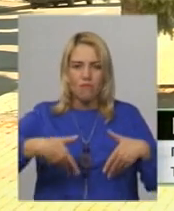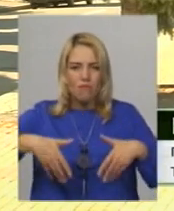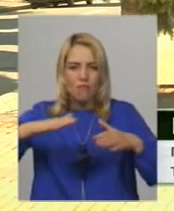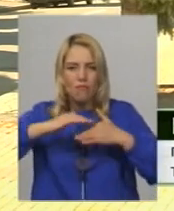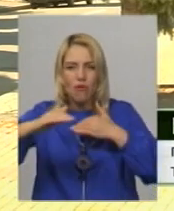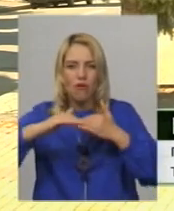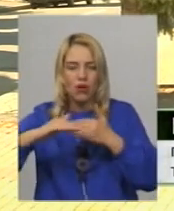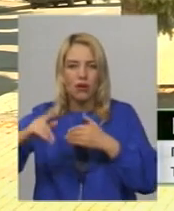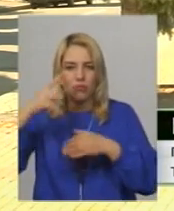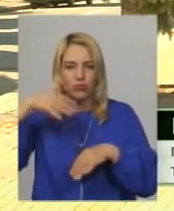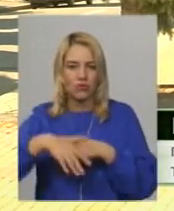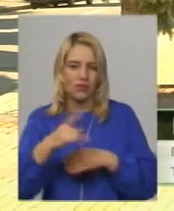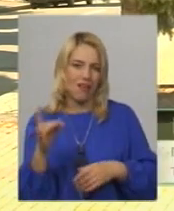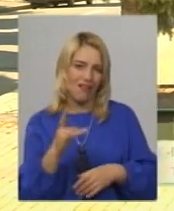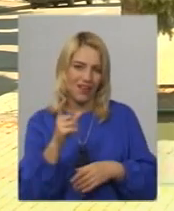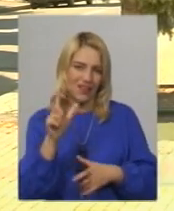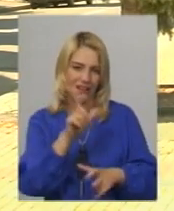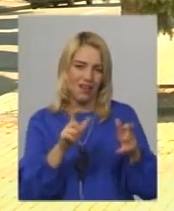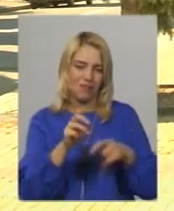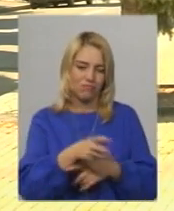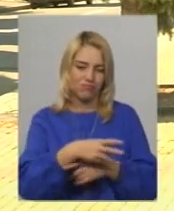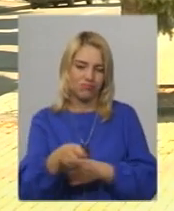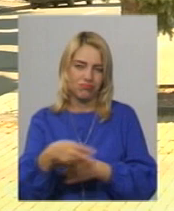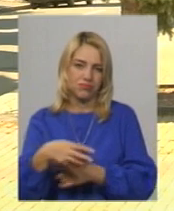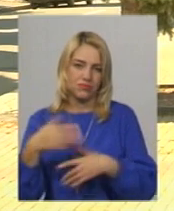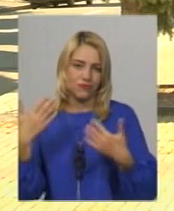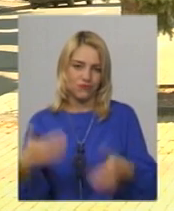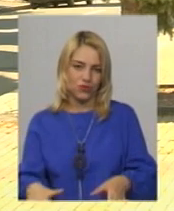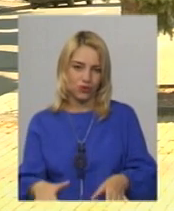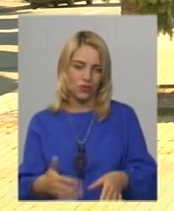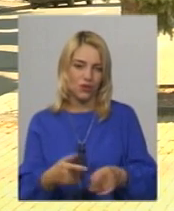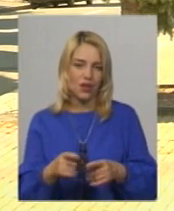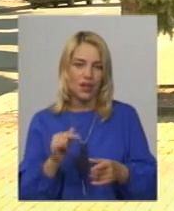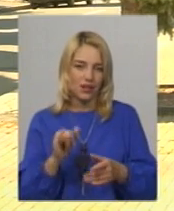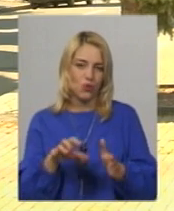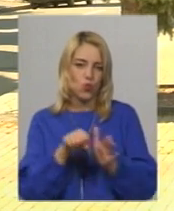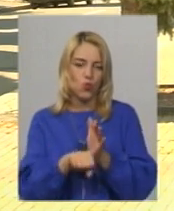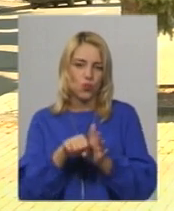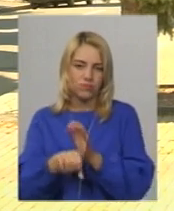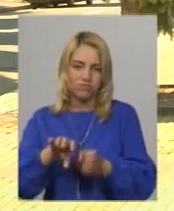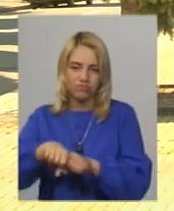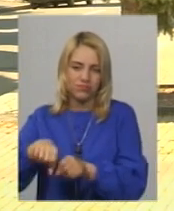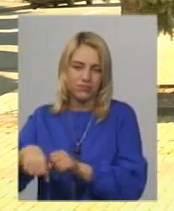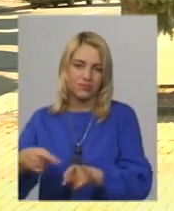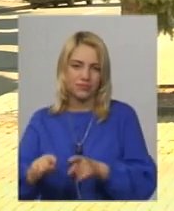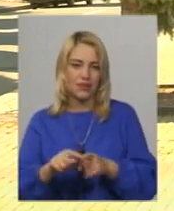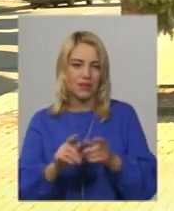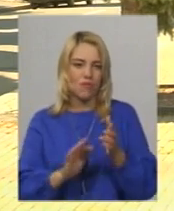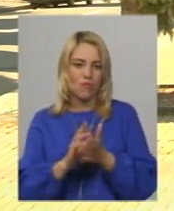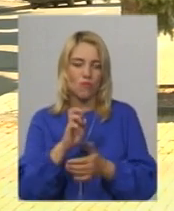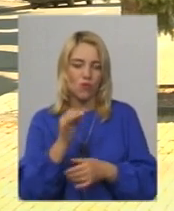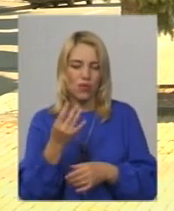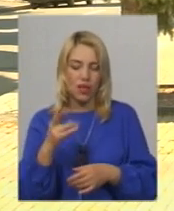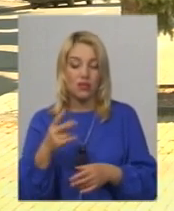що краще один раз чимось полити, щоб все витруїти. І таким чином ми сьогодні маємо такий прекрасний